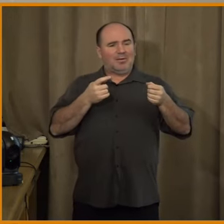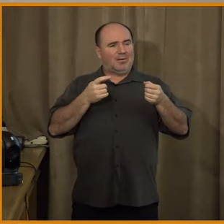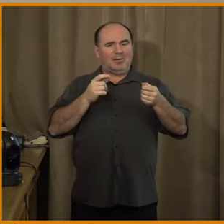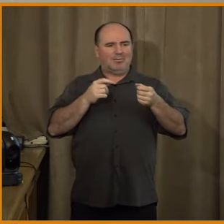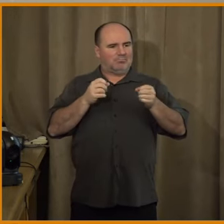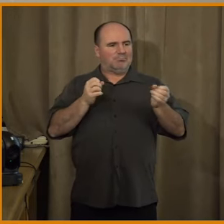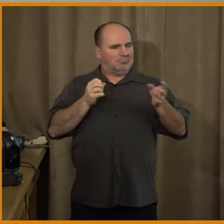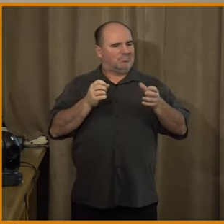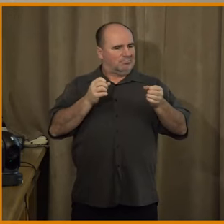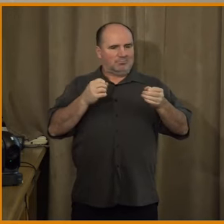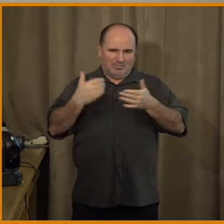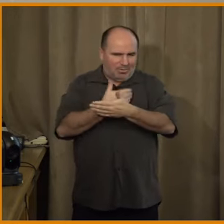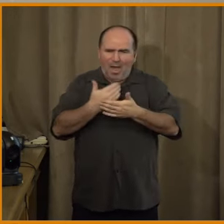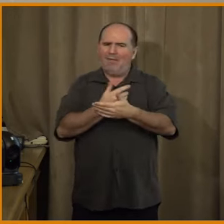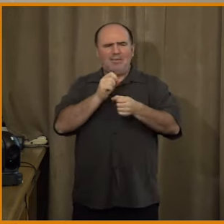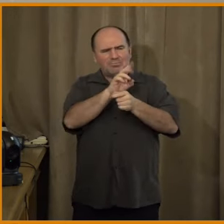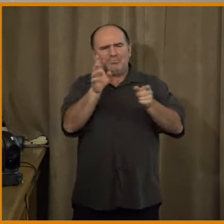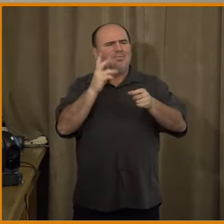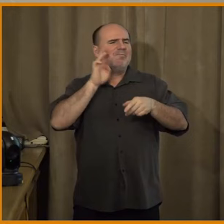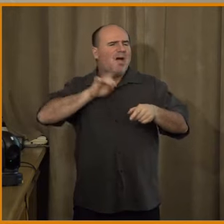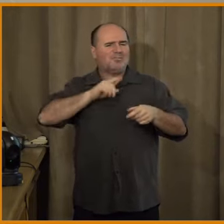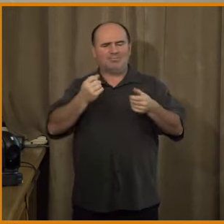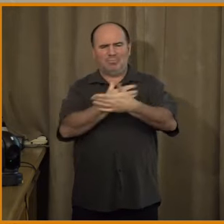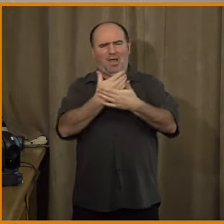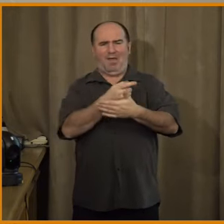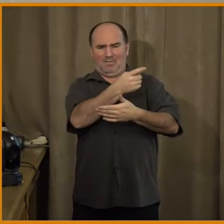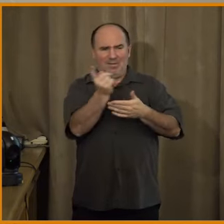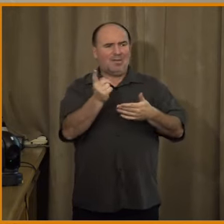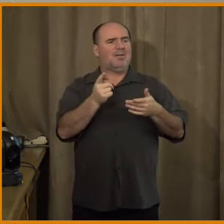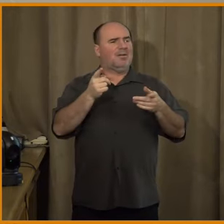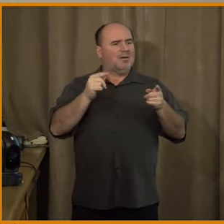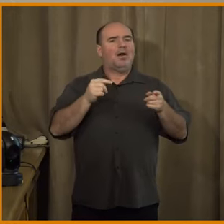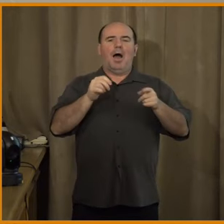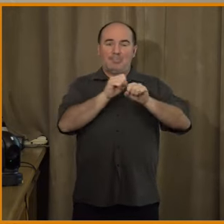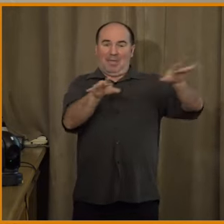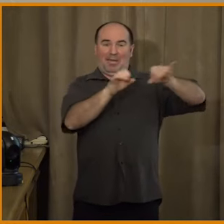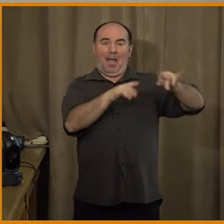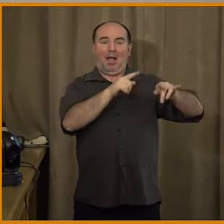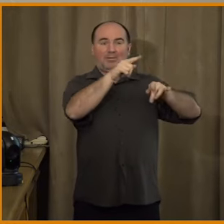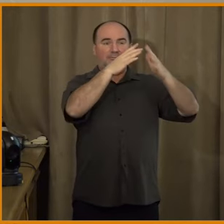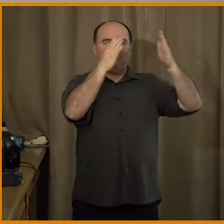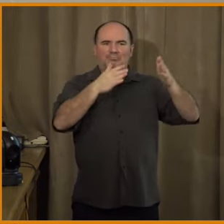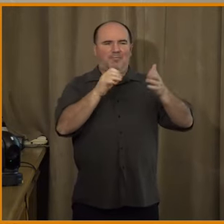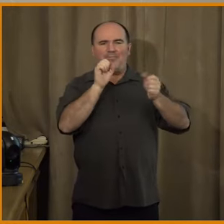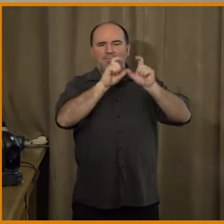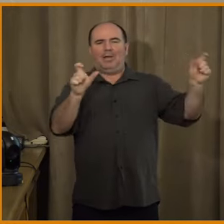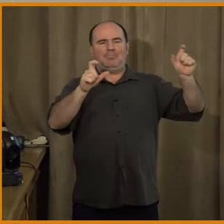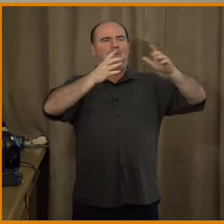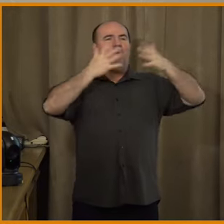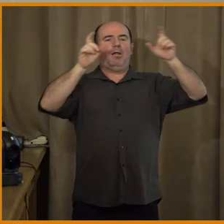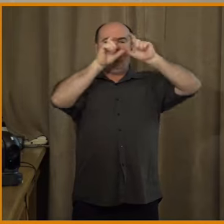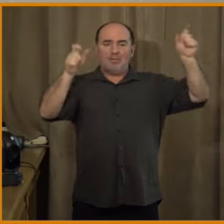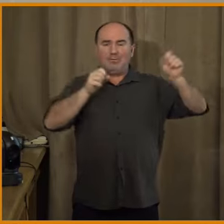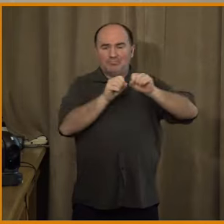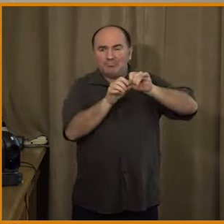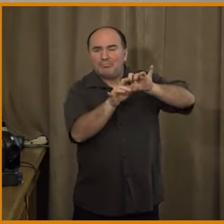mediální domy, které umožňují i třeba pomoci nějakých technických nástrojů systematicky zasahovat proti nepravdivému obsahu, který se